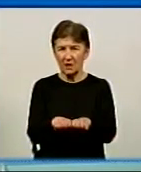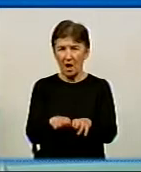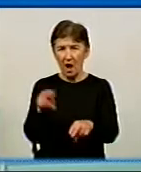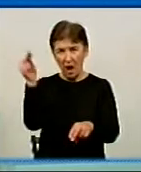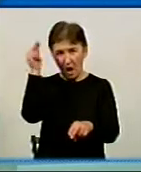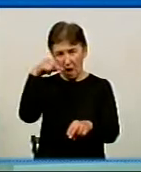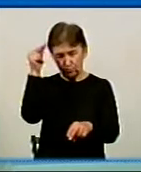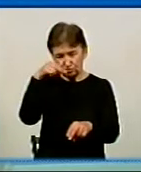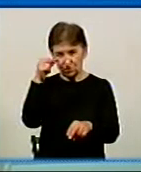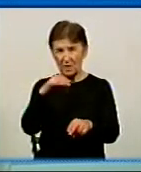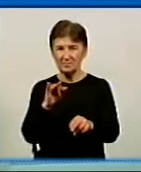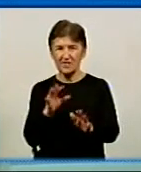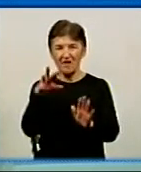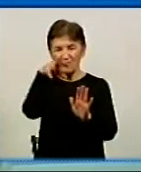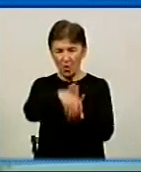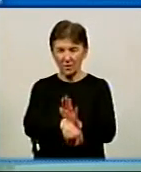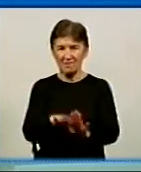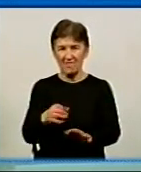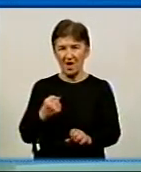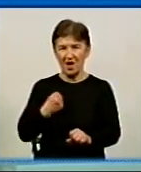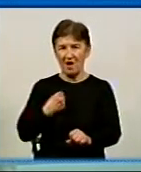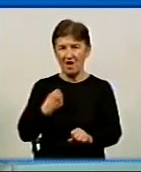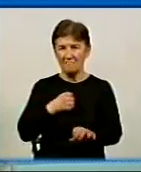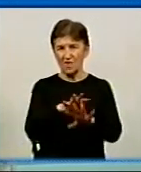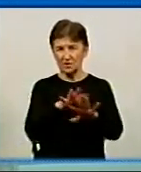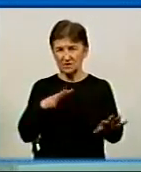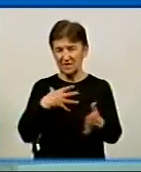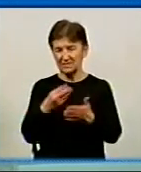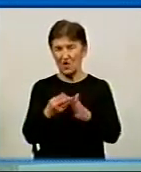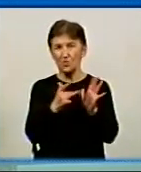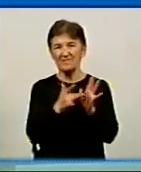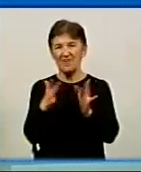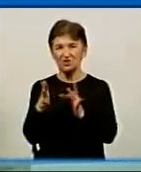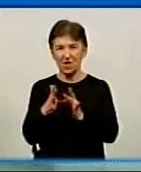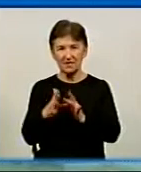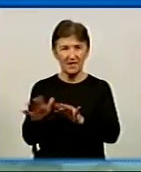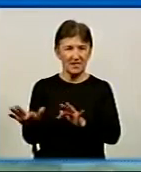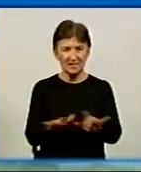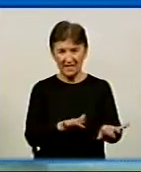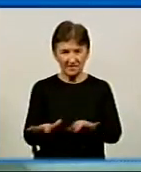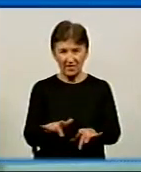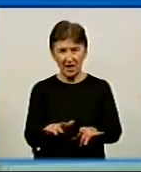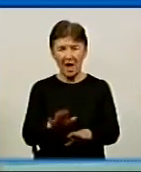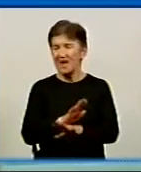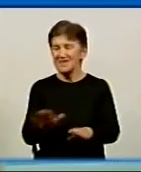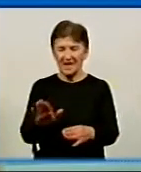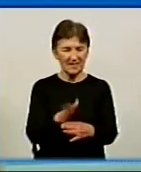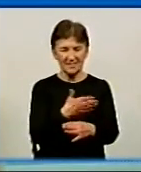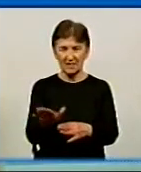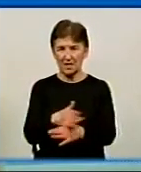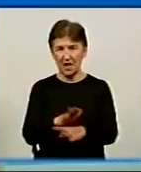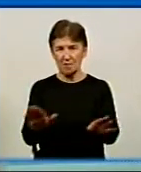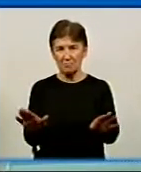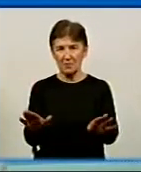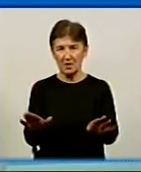обучаємся, і входимо в війська, і тоді свершаємо всі священні дії. І ми не розділяємо сьогодні не обсяця, ми становимося єдиним